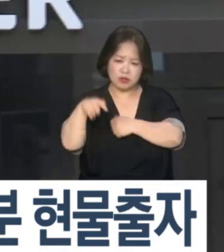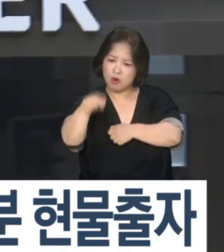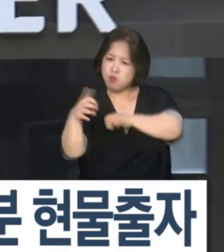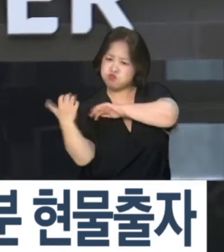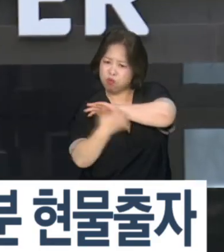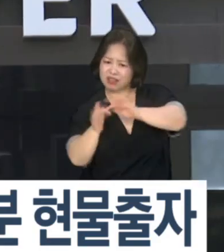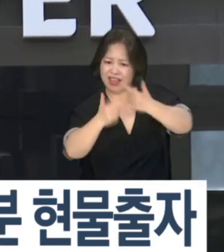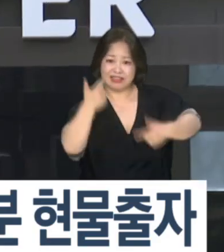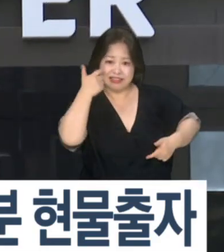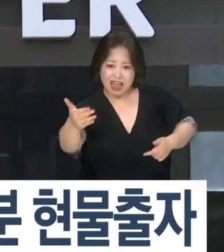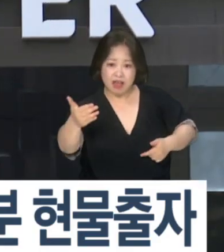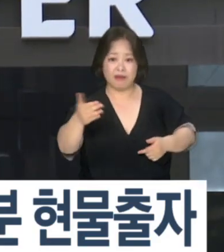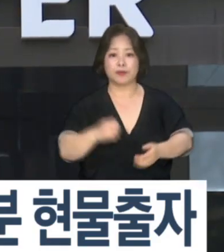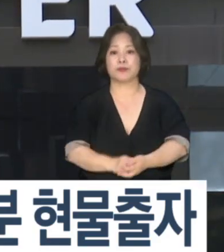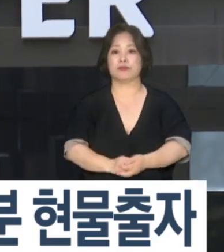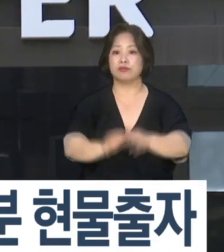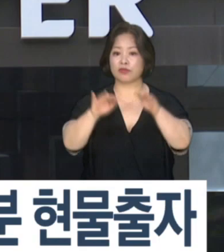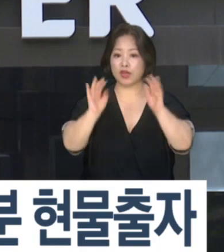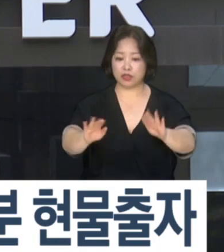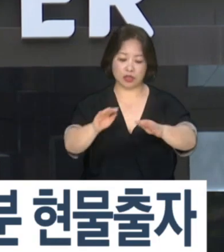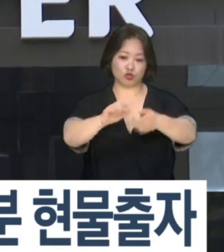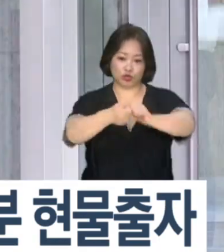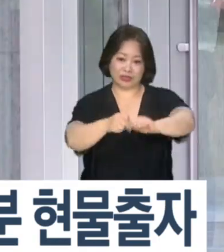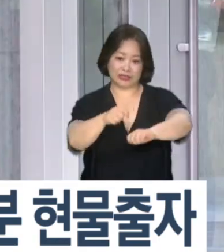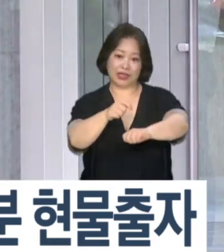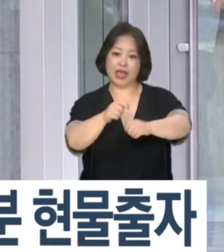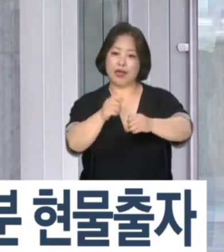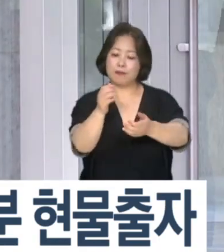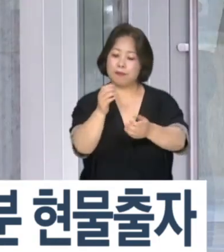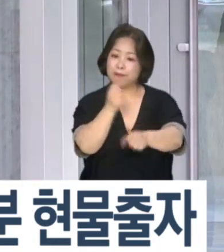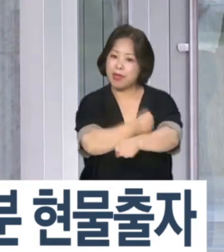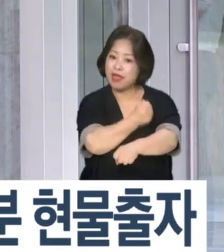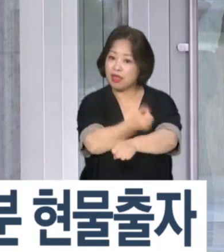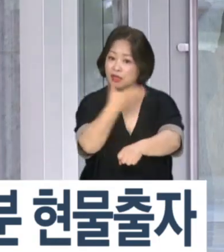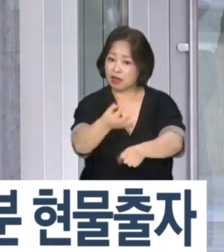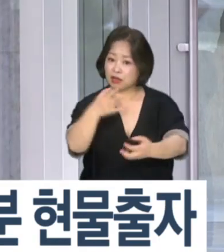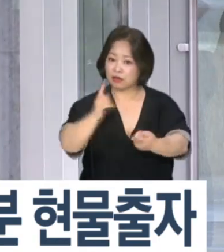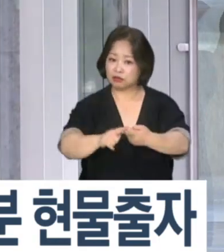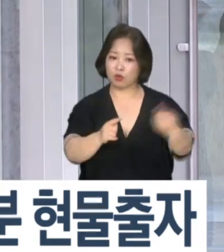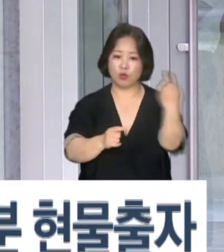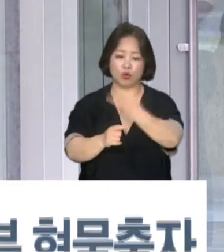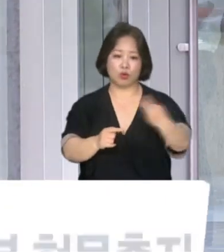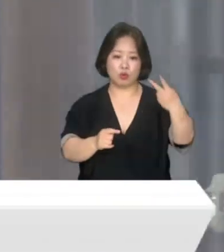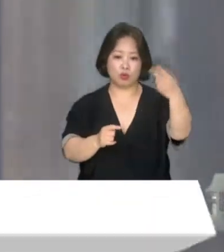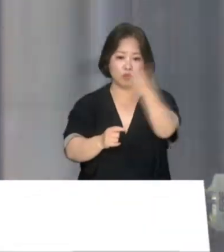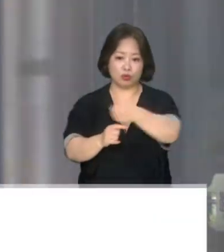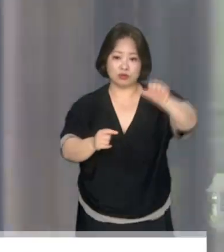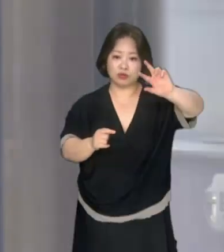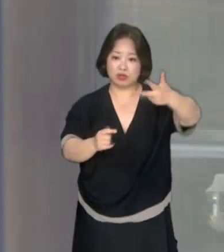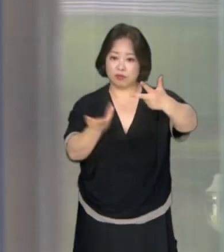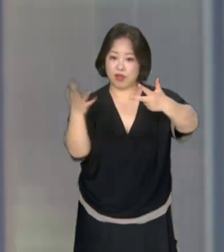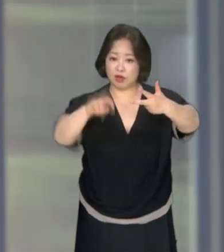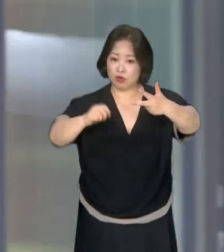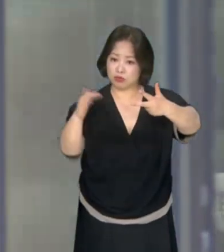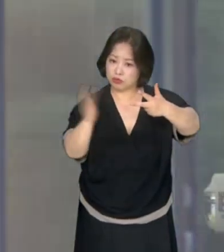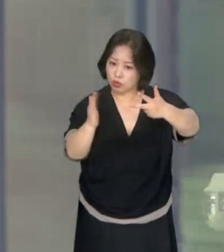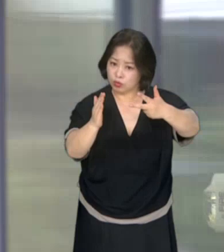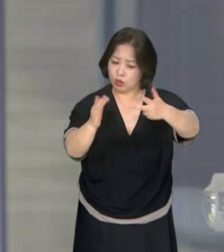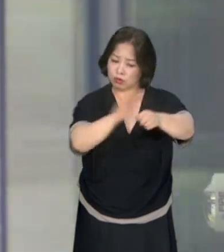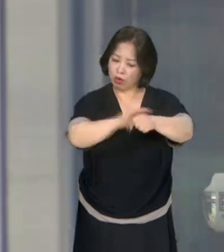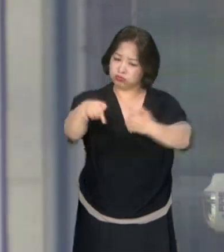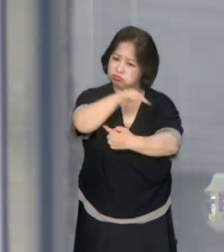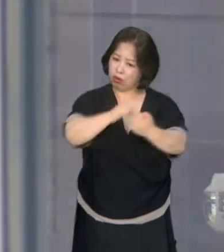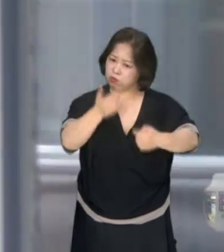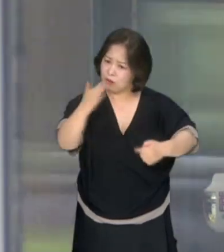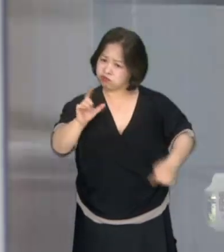비판이 나오는 상황. 주주 배정 유상증자가 현재 자본보다 많은 5,700억 원에 달해 제대로 이뤄질지도 미지수입니다.